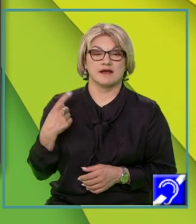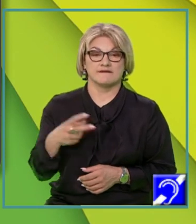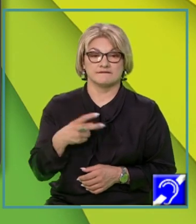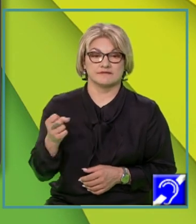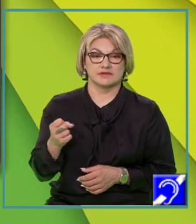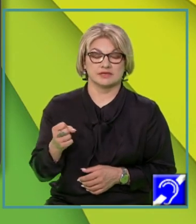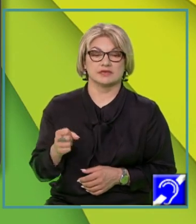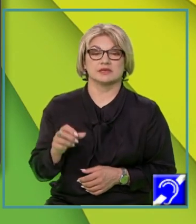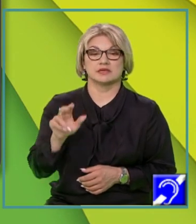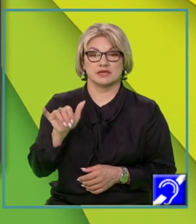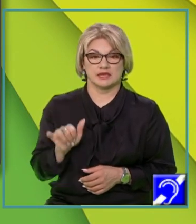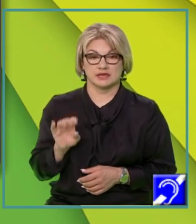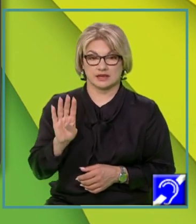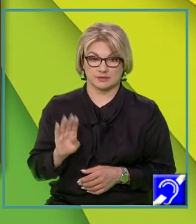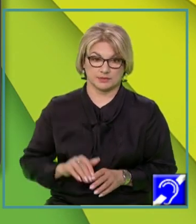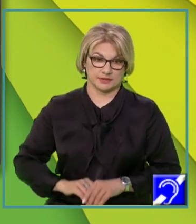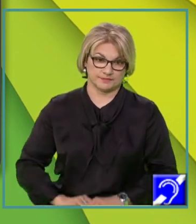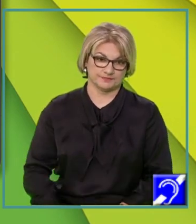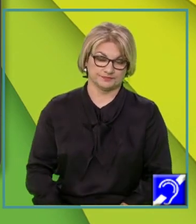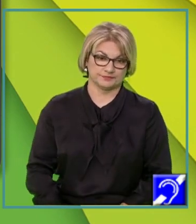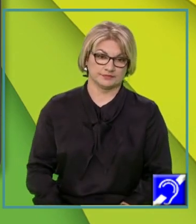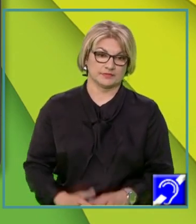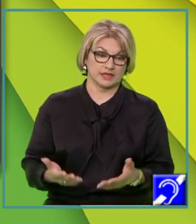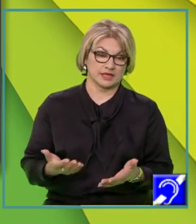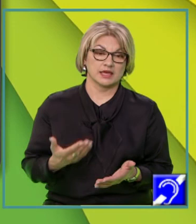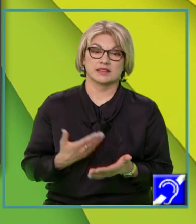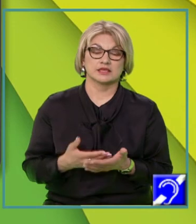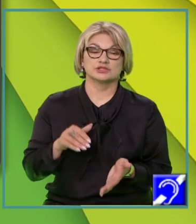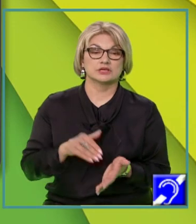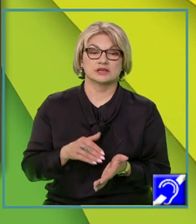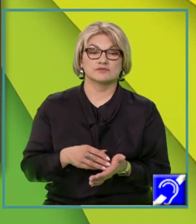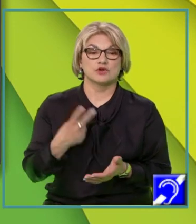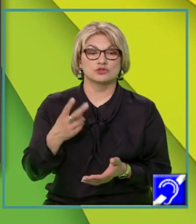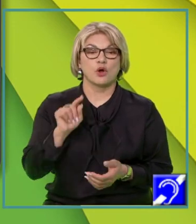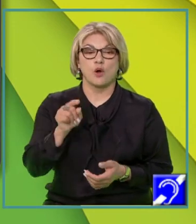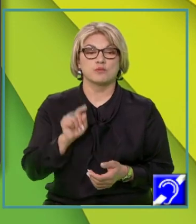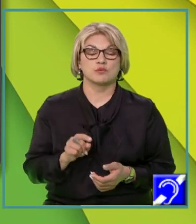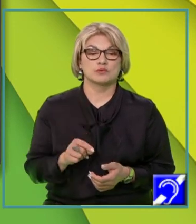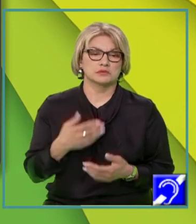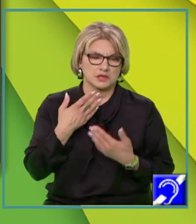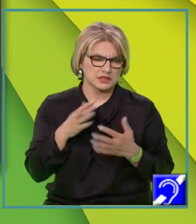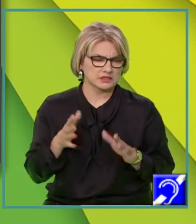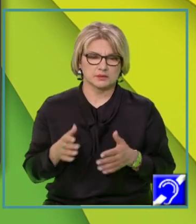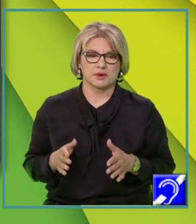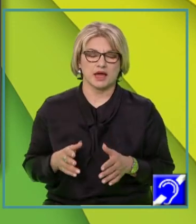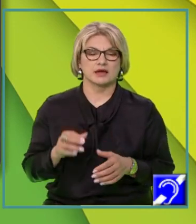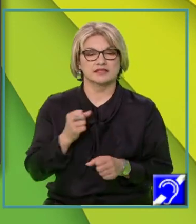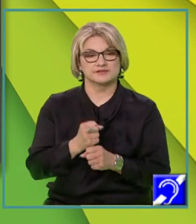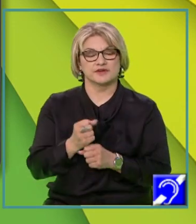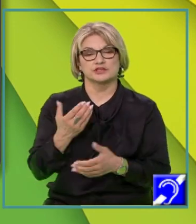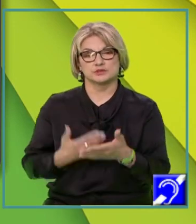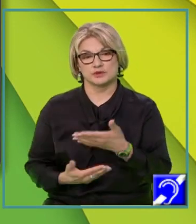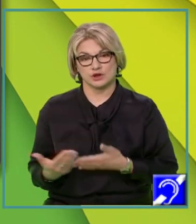coordonata punctului B. Deci e necesar să avem două puncte la întâmplare și să înlocuim